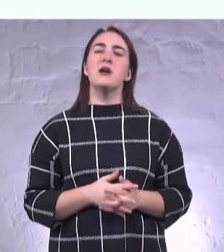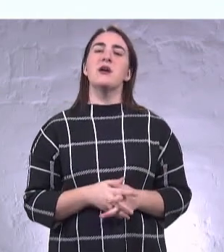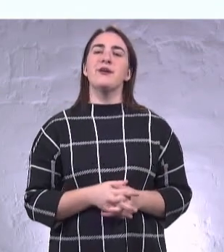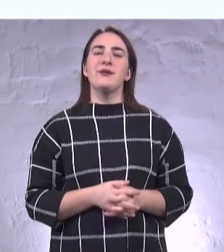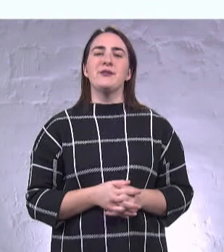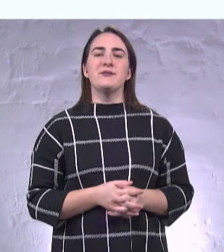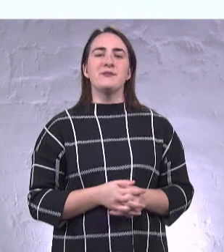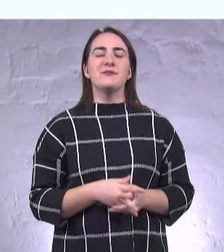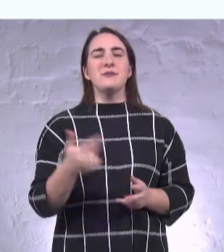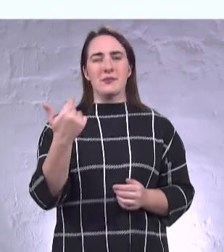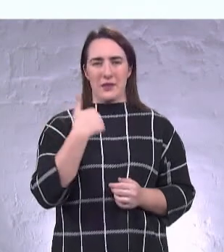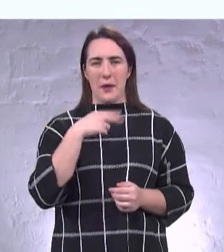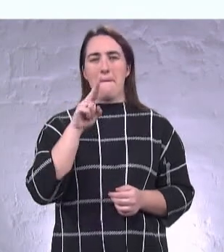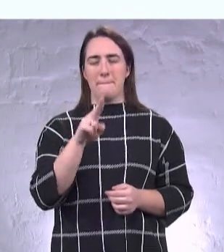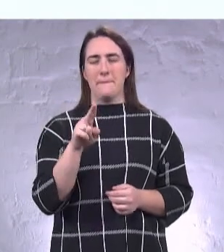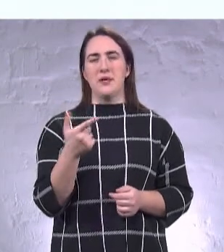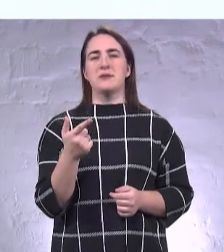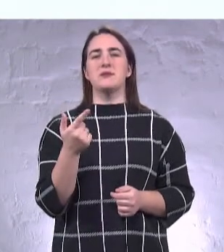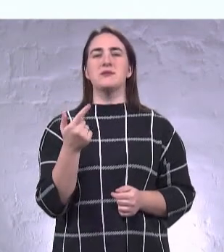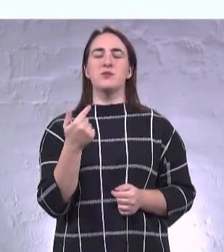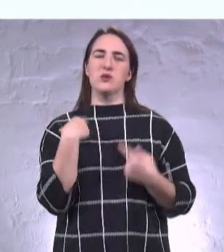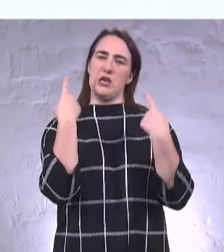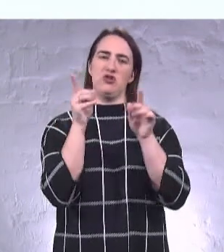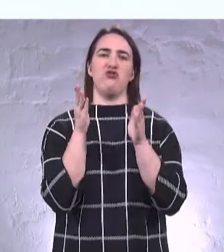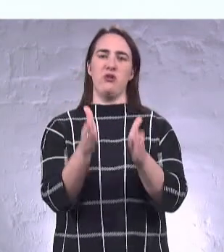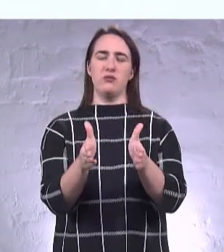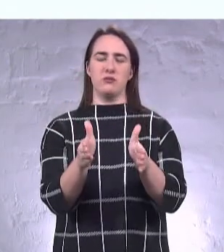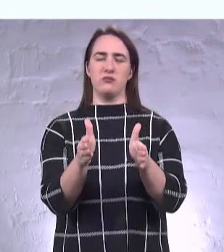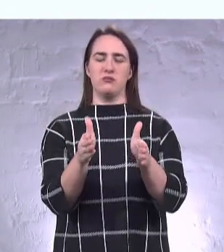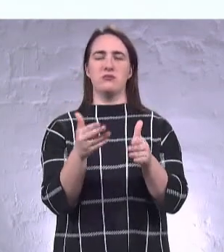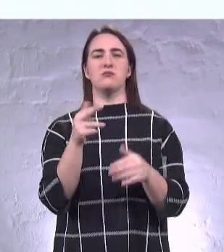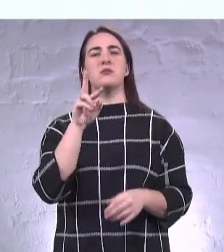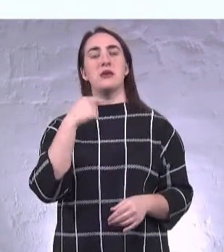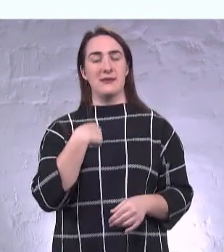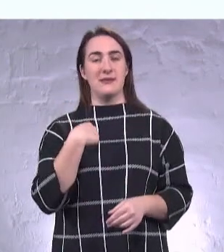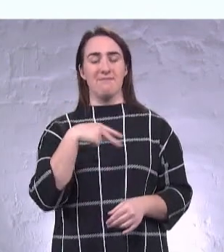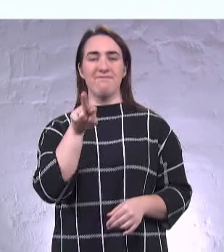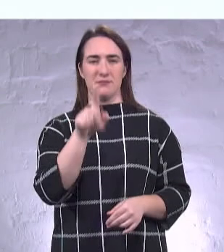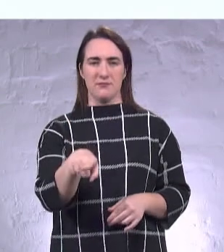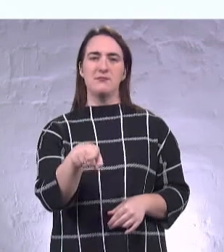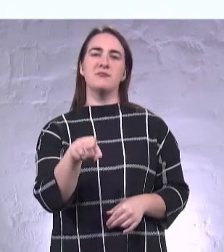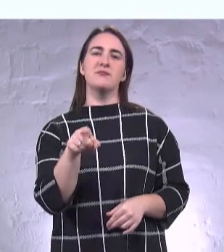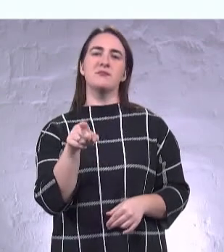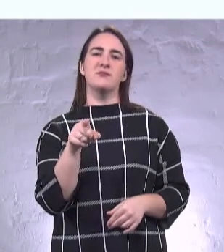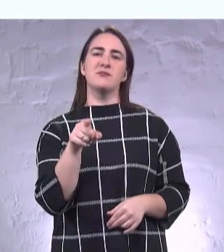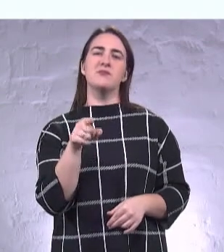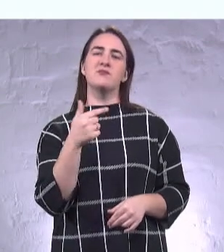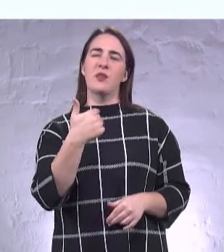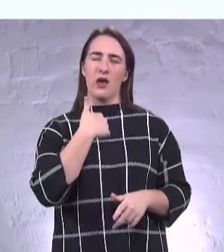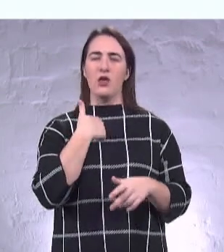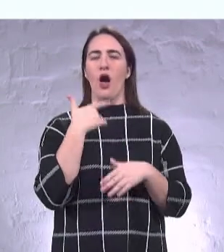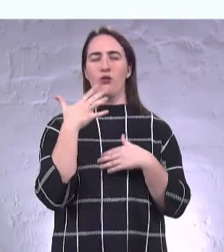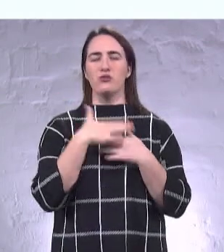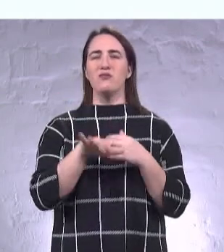все-таки пішов іншим шляхом. Я би… Я розумію міністра